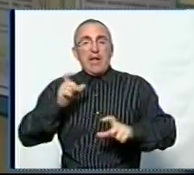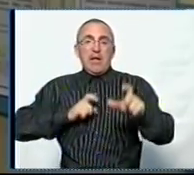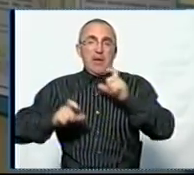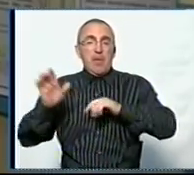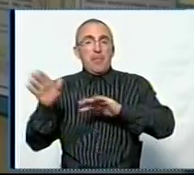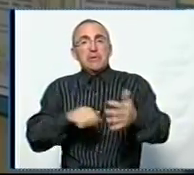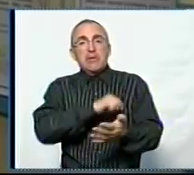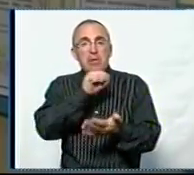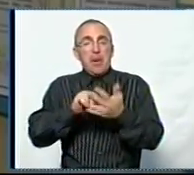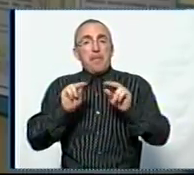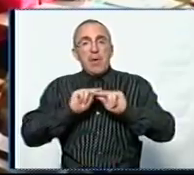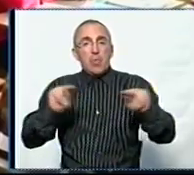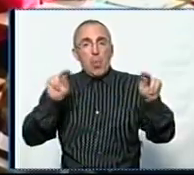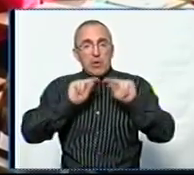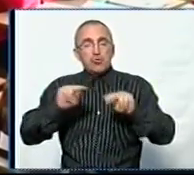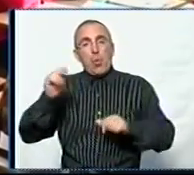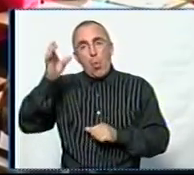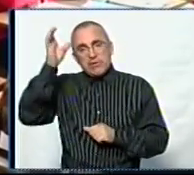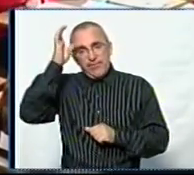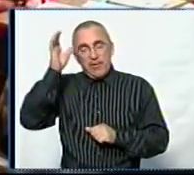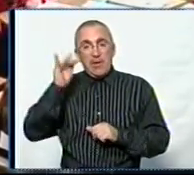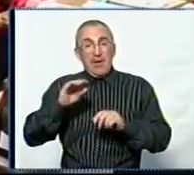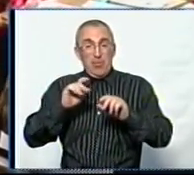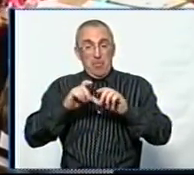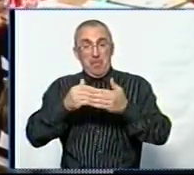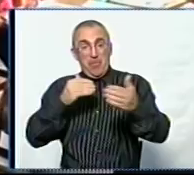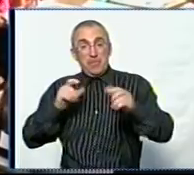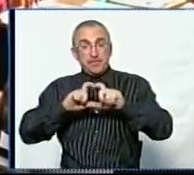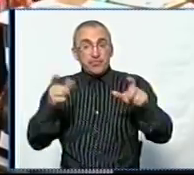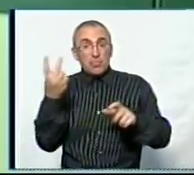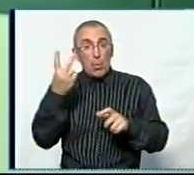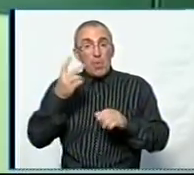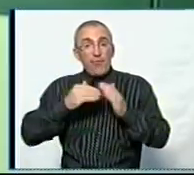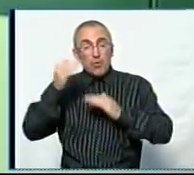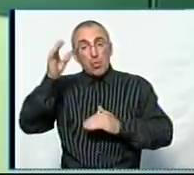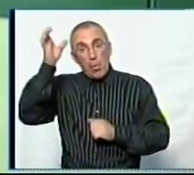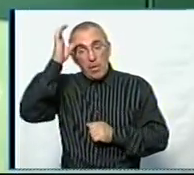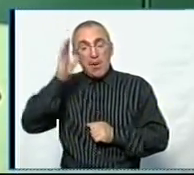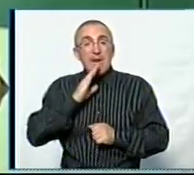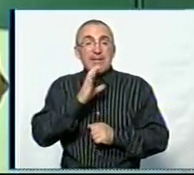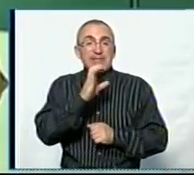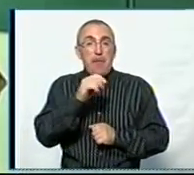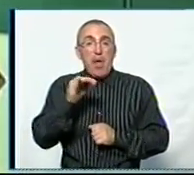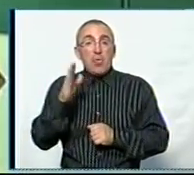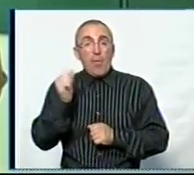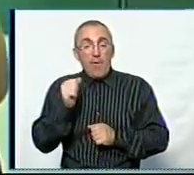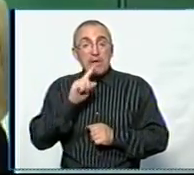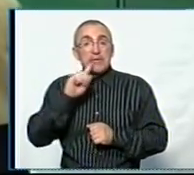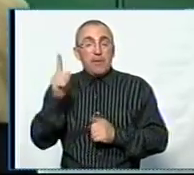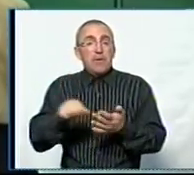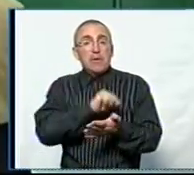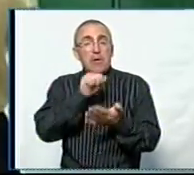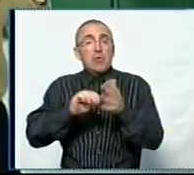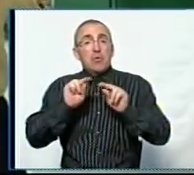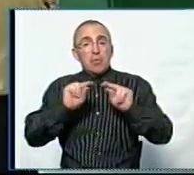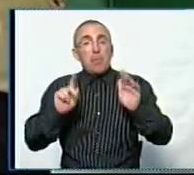післядипломної педагогічної освіти». Серед шкільних вчителів, хто здобуває другу вищу освіту – Людмила Степанова. За рік отримає диплом